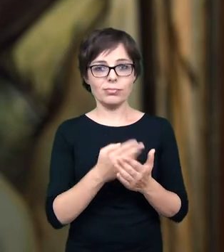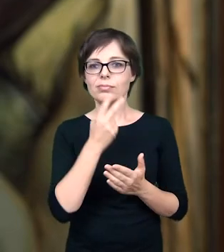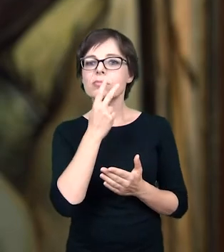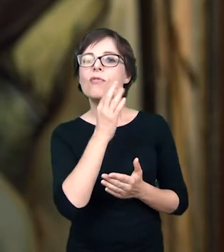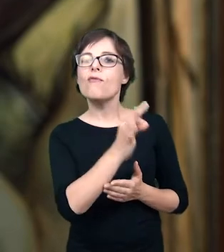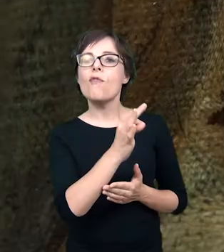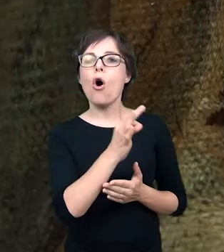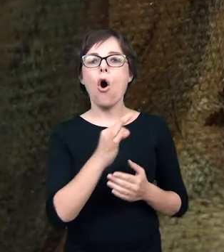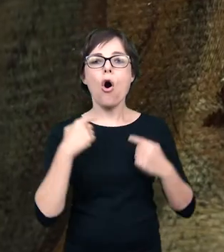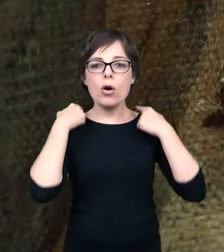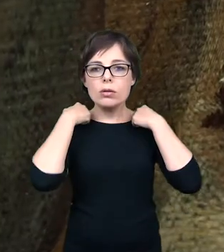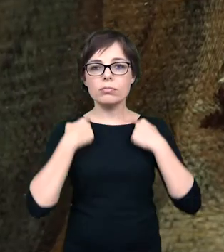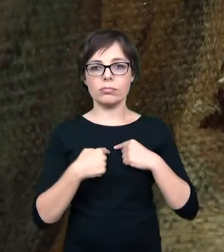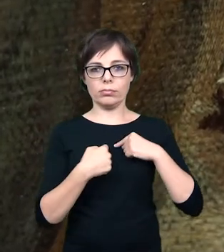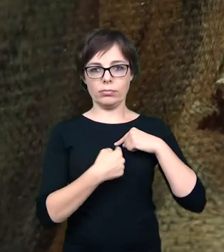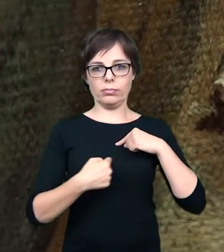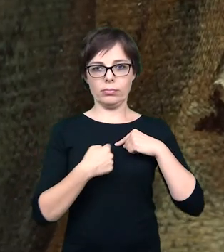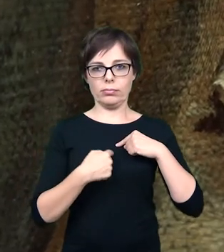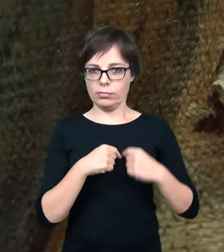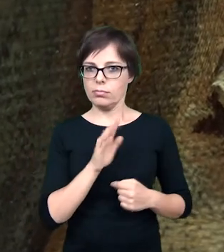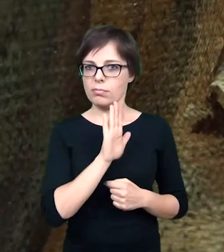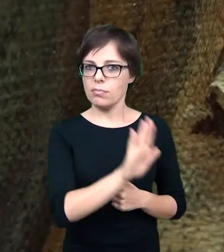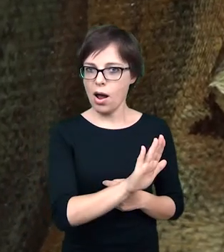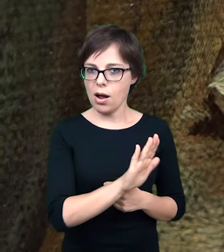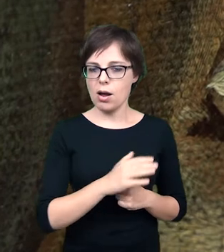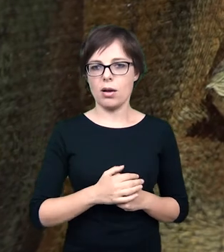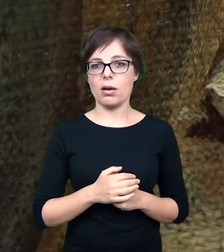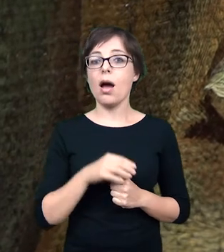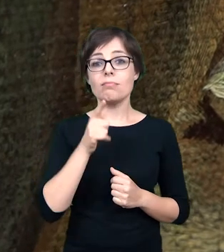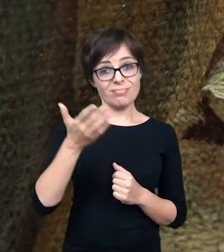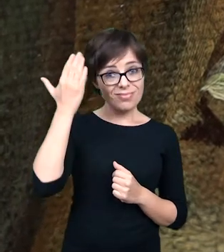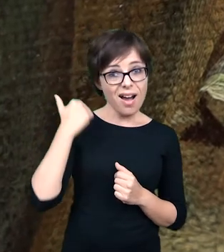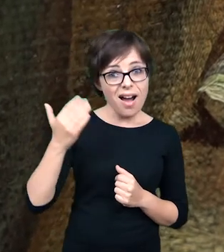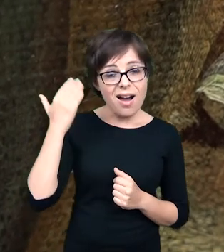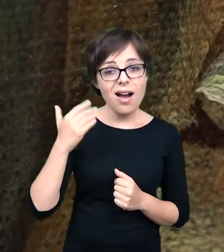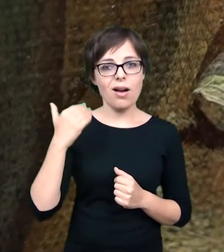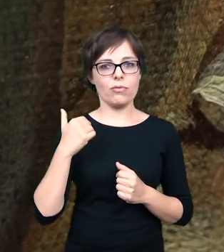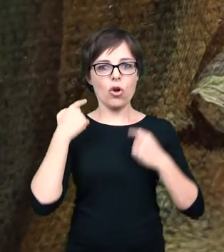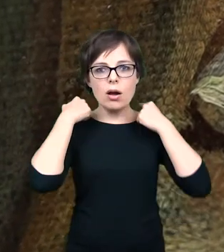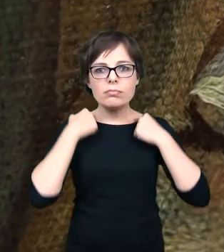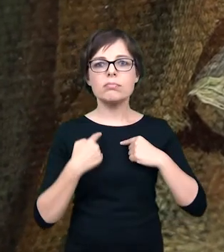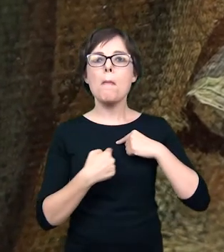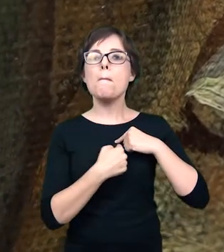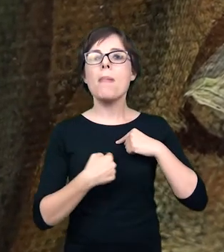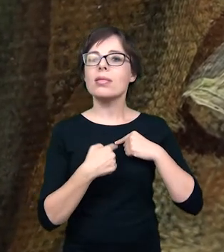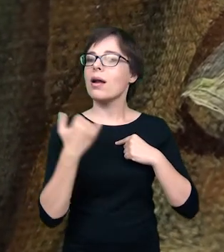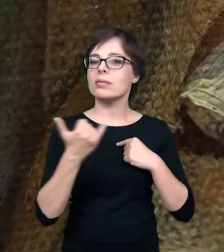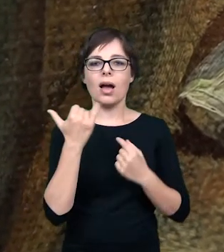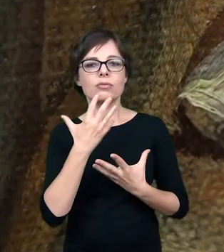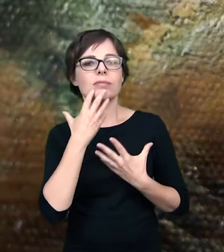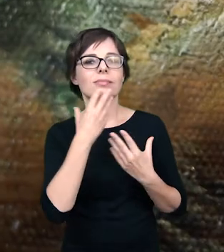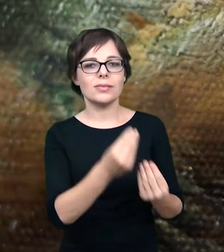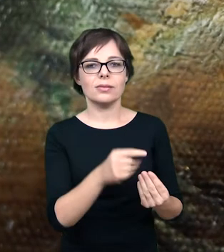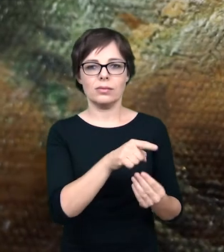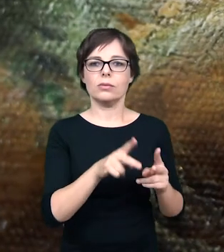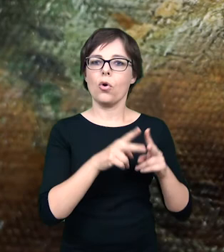jego szyi widzimy, prawda, medalik, który kiedyś zakładano zawsze,